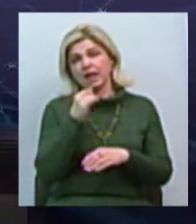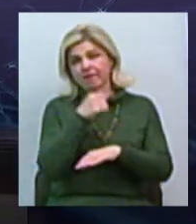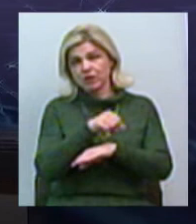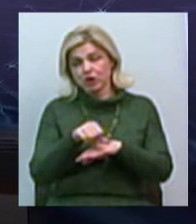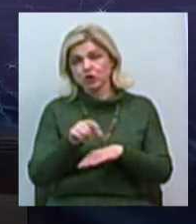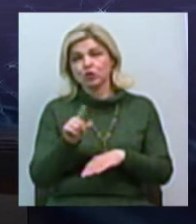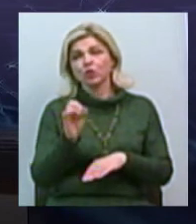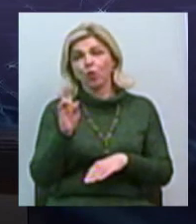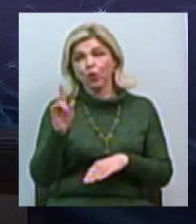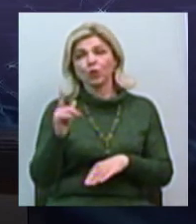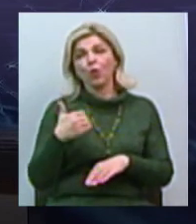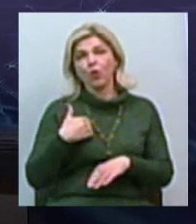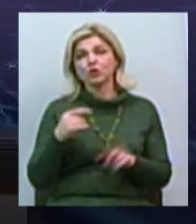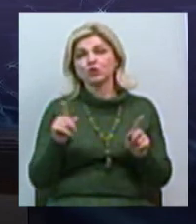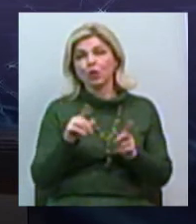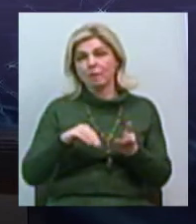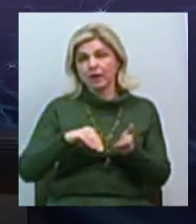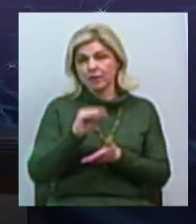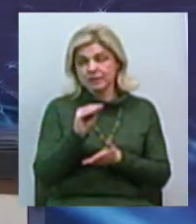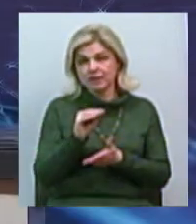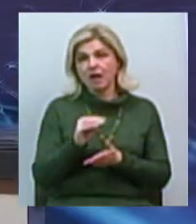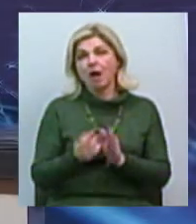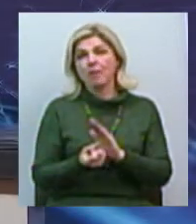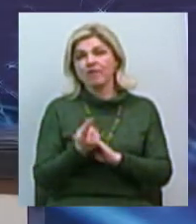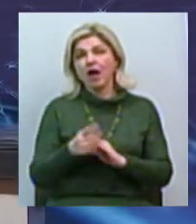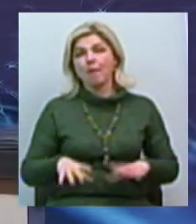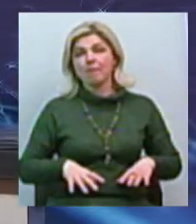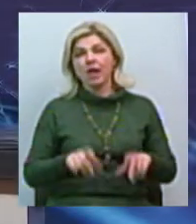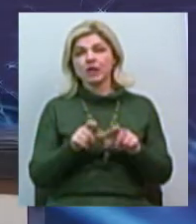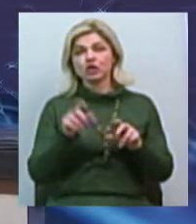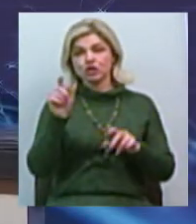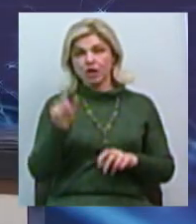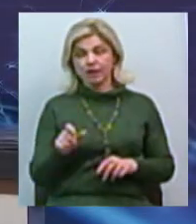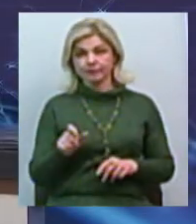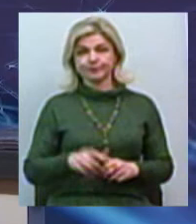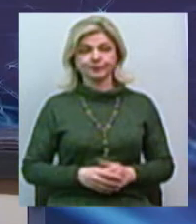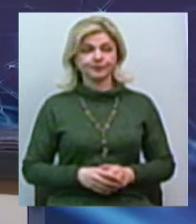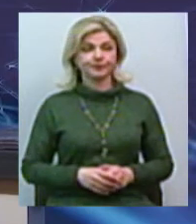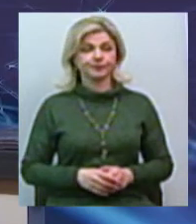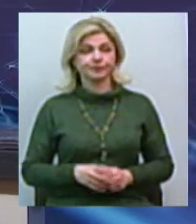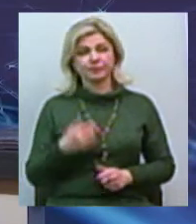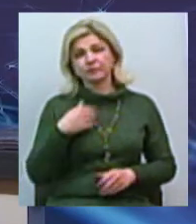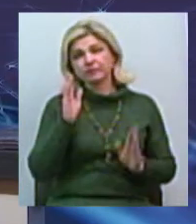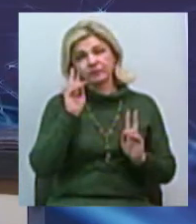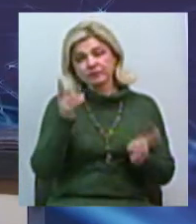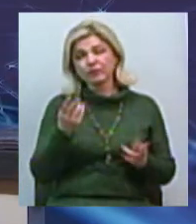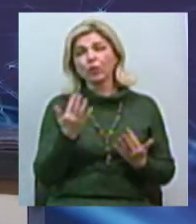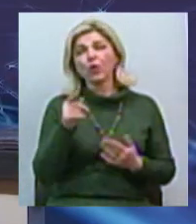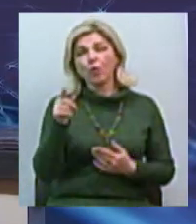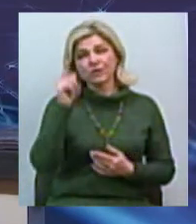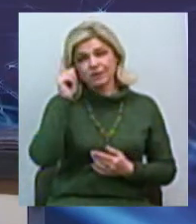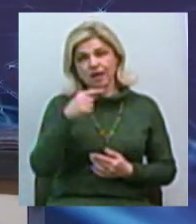щось приобрести, з'явився менеджер, не знаю, по поводу, скільки він знає язиків,